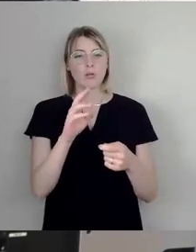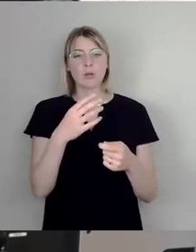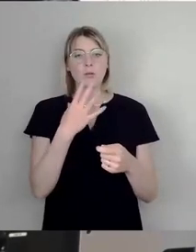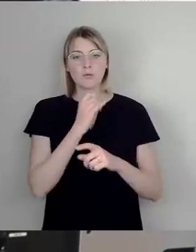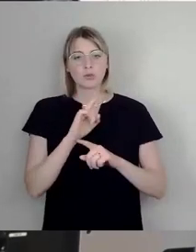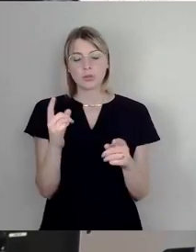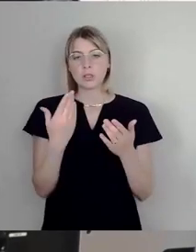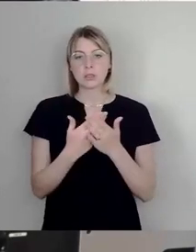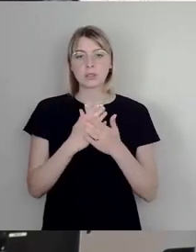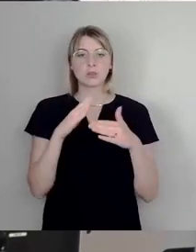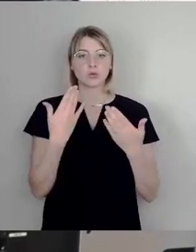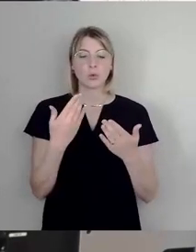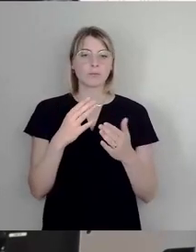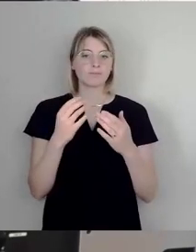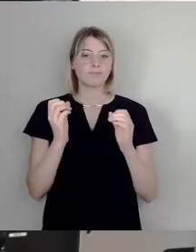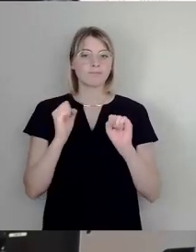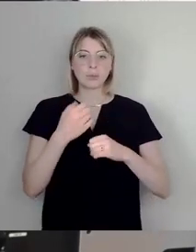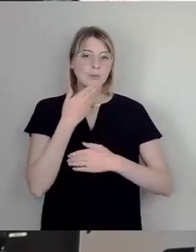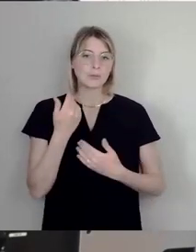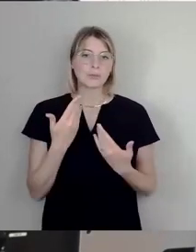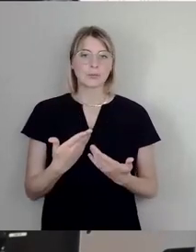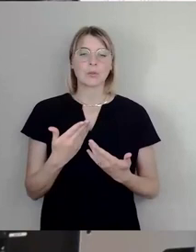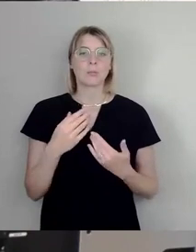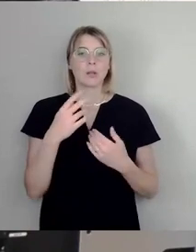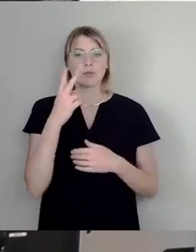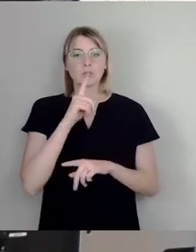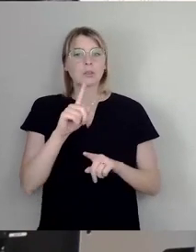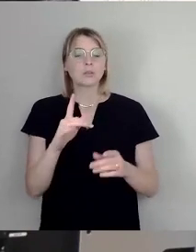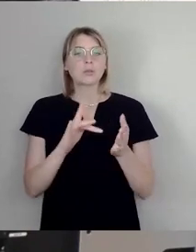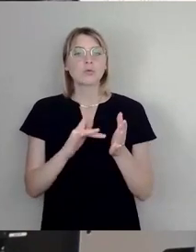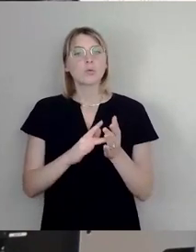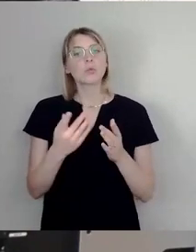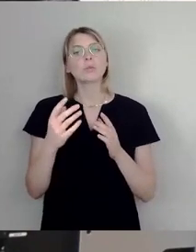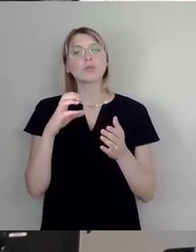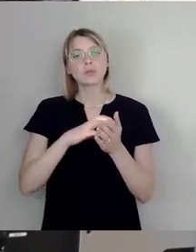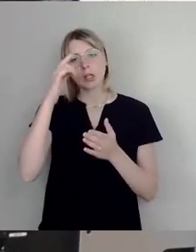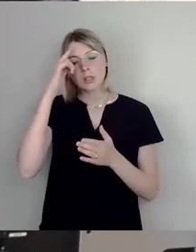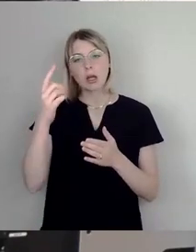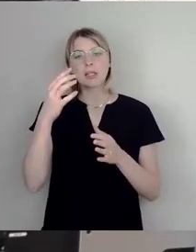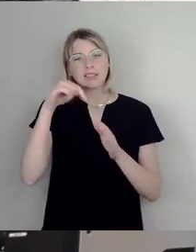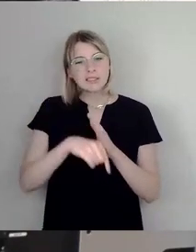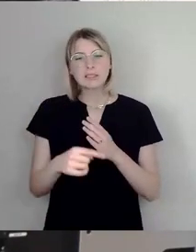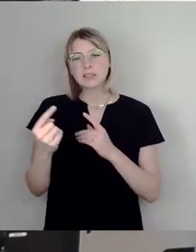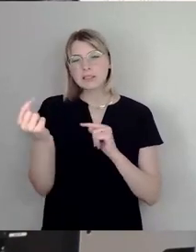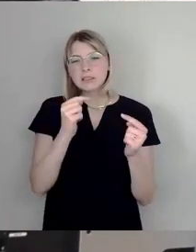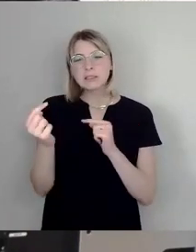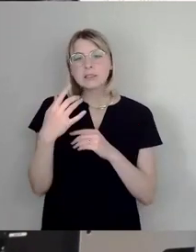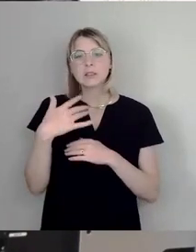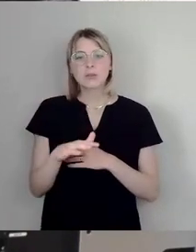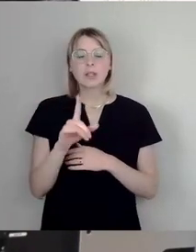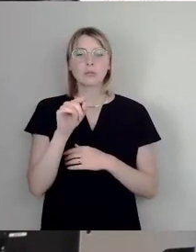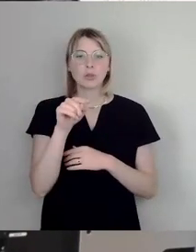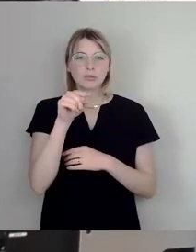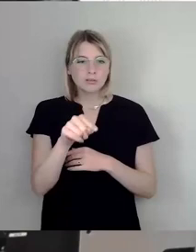Missachtung des Stadtbezirksbeirates, der sich sehr intensiv damit beschäftigt hat und der eine sehr gute Auswahl getroffen hat. Wenn es hier im Stadtrat nicht